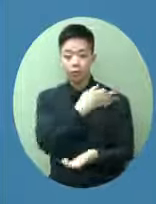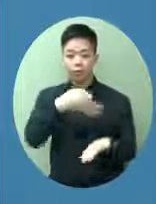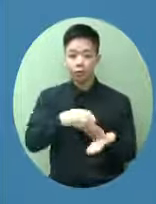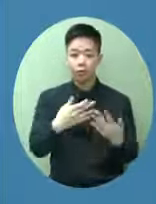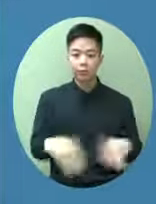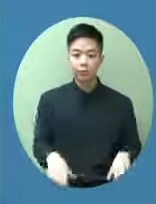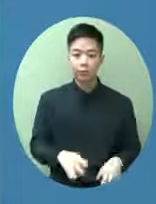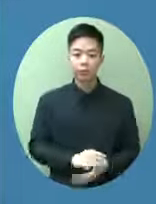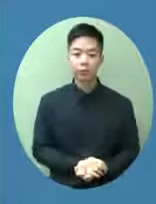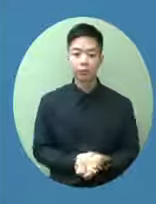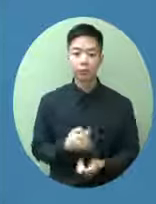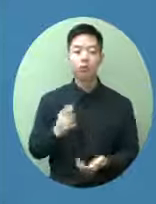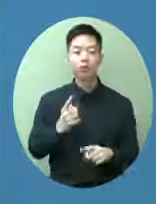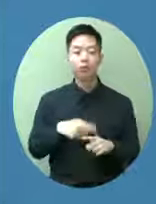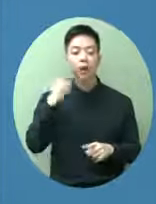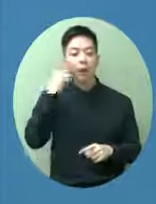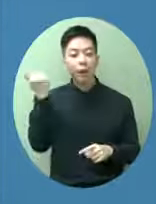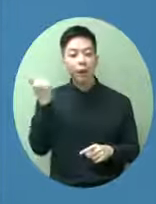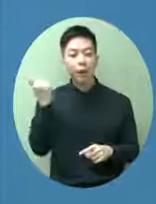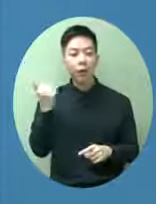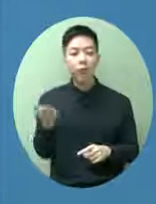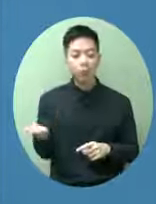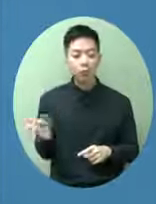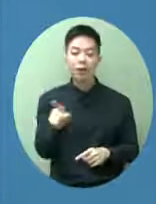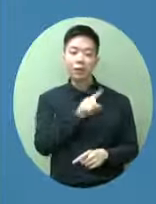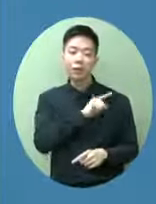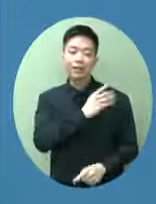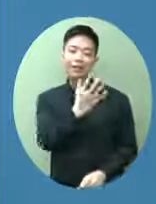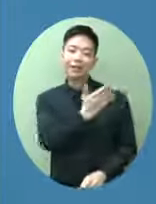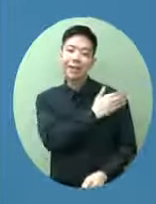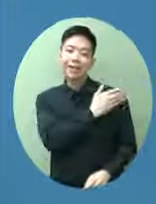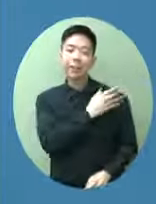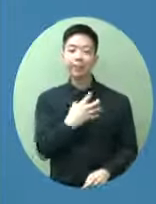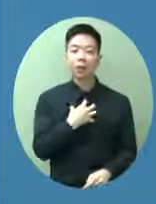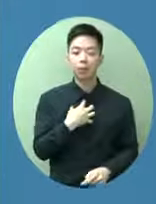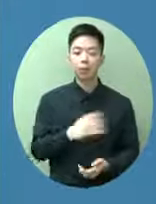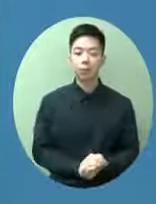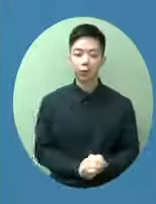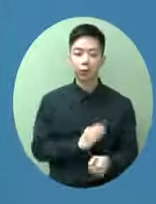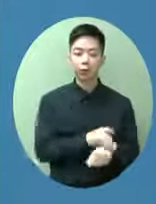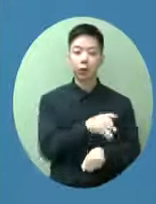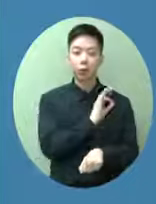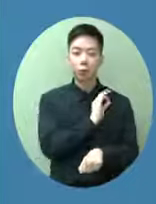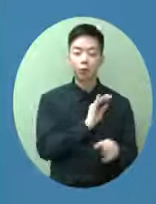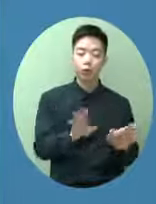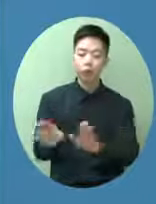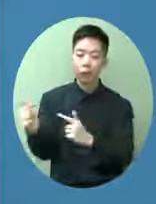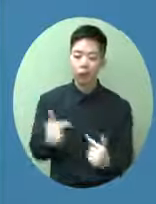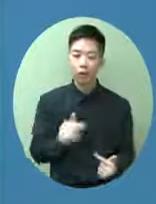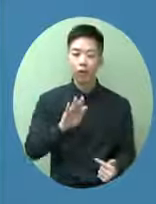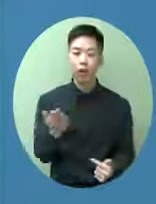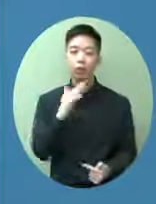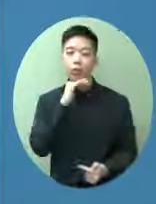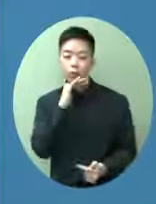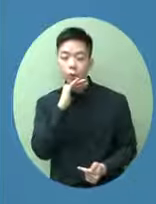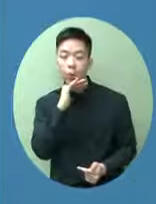他可以有這份使命感繼續服務社會但是如果他是想在